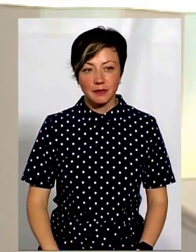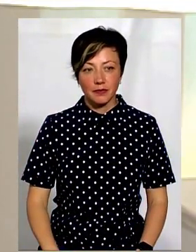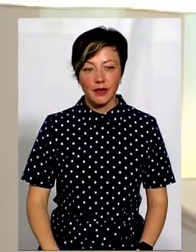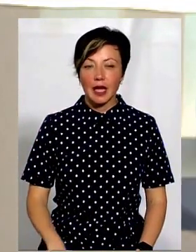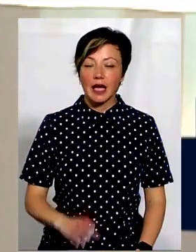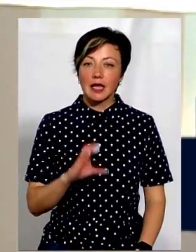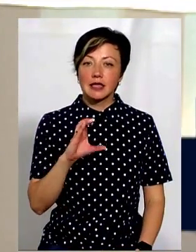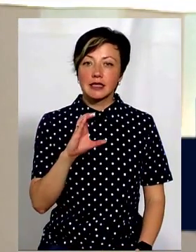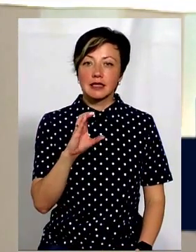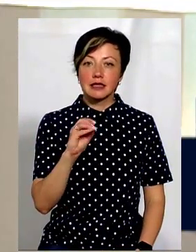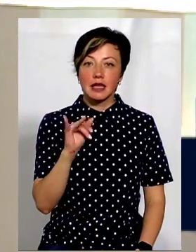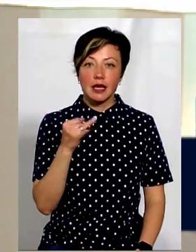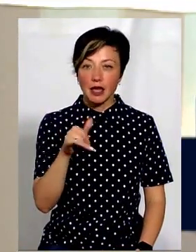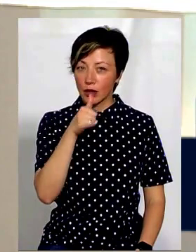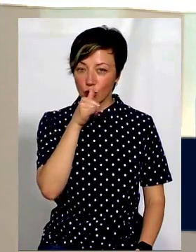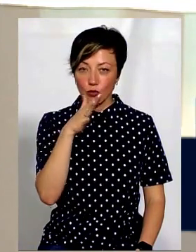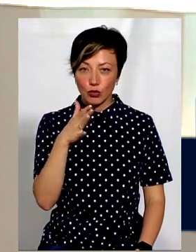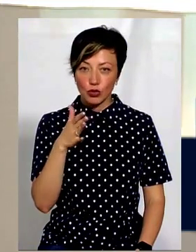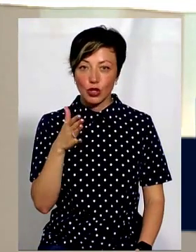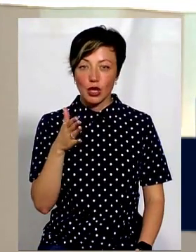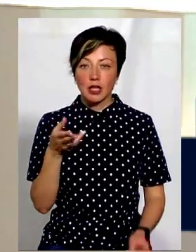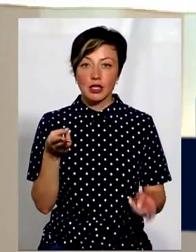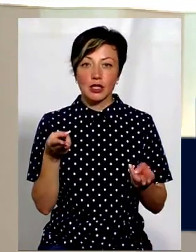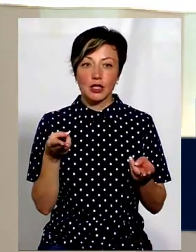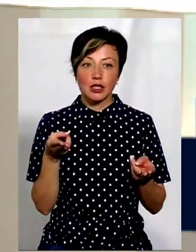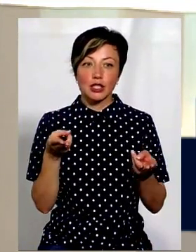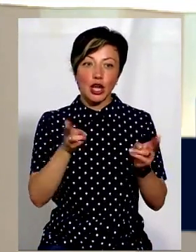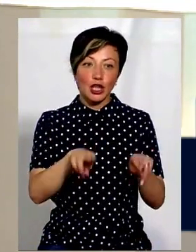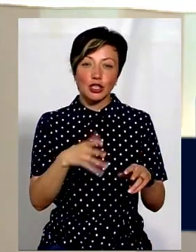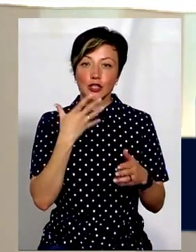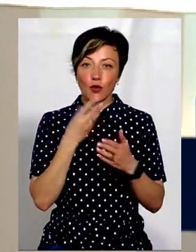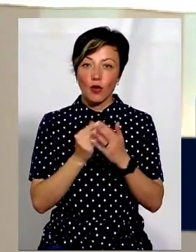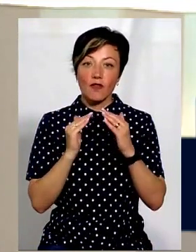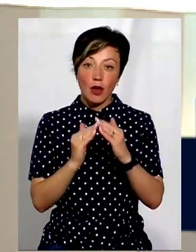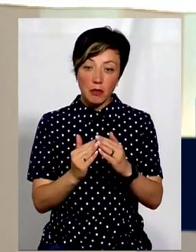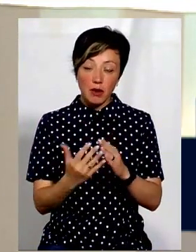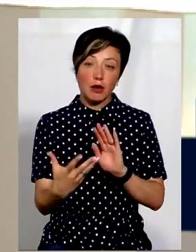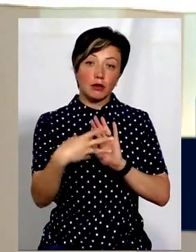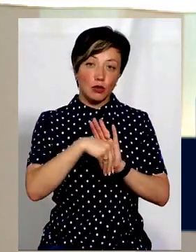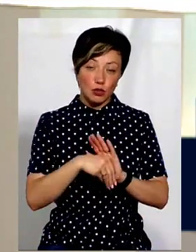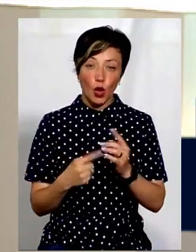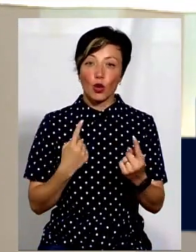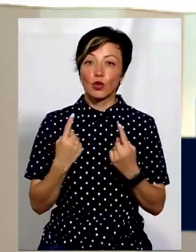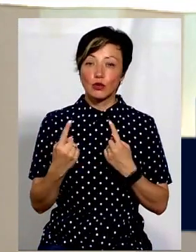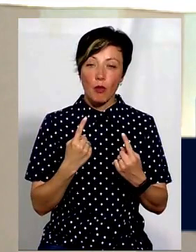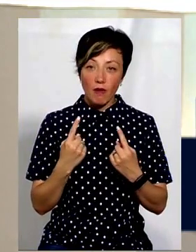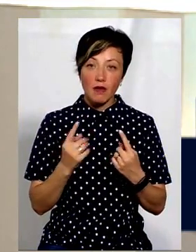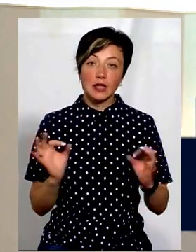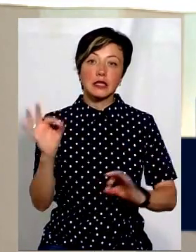Сергій Ланчук не може залишити свою екоферму, а тому долучиться до нашої розмови